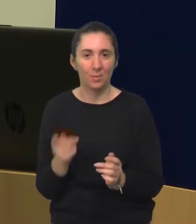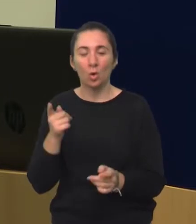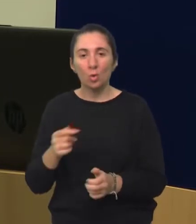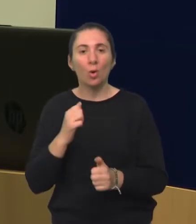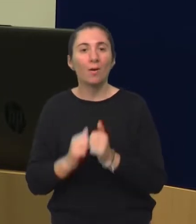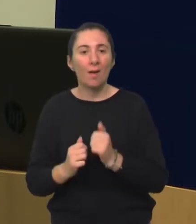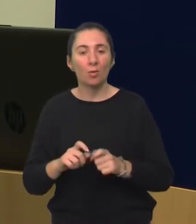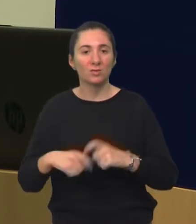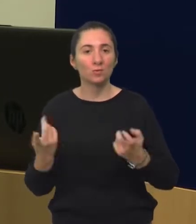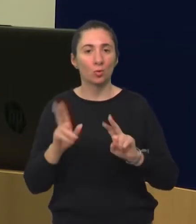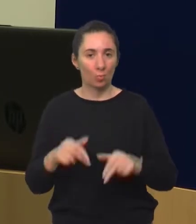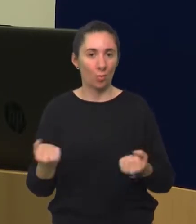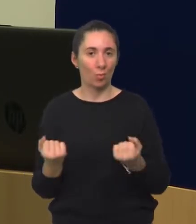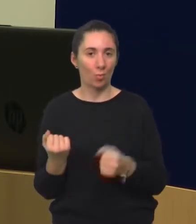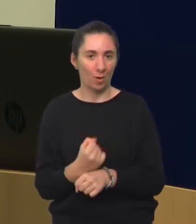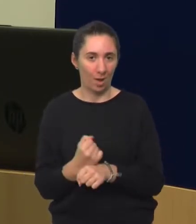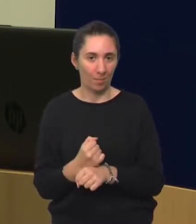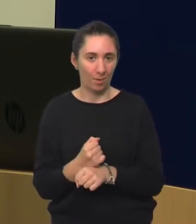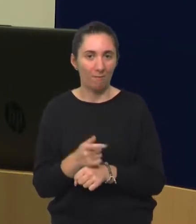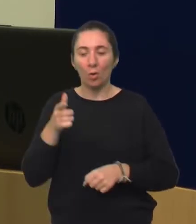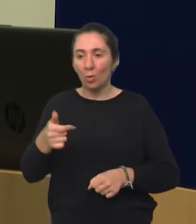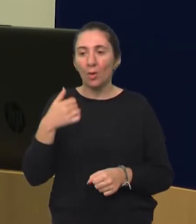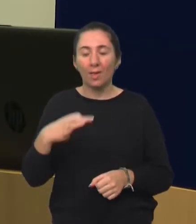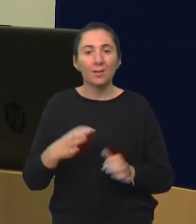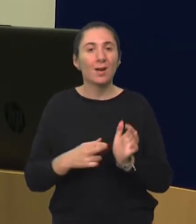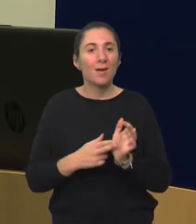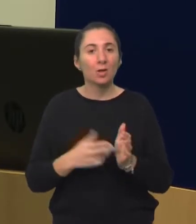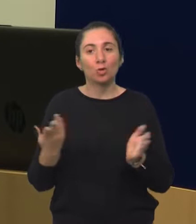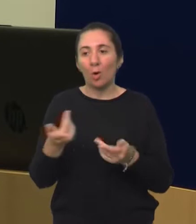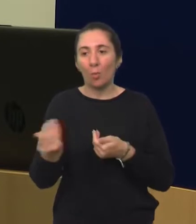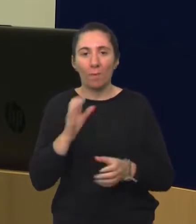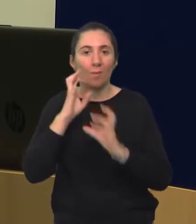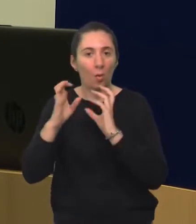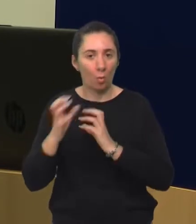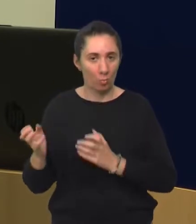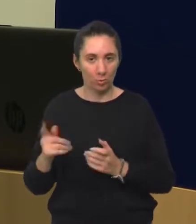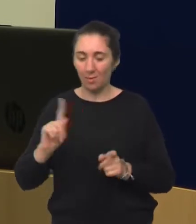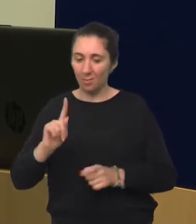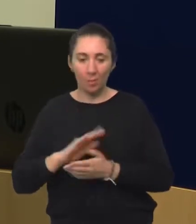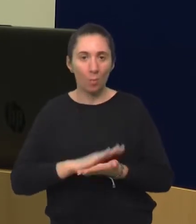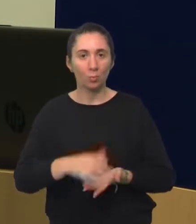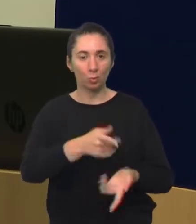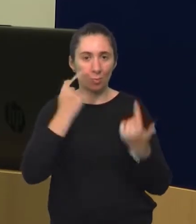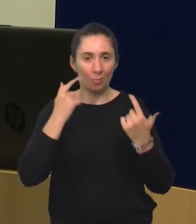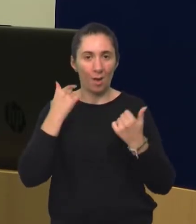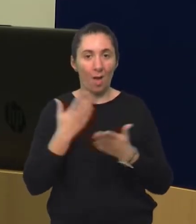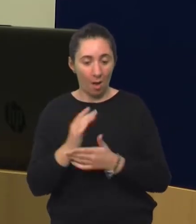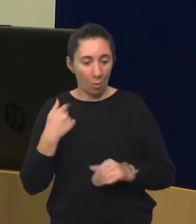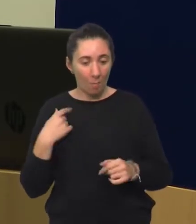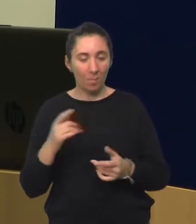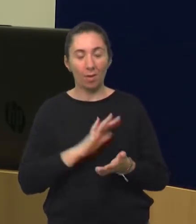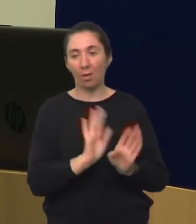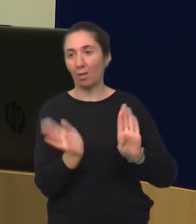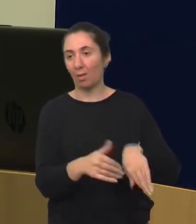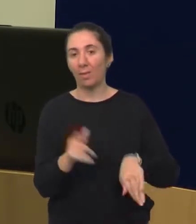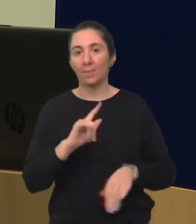stvar koja se može napraviti zato što je to jedini način kako oni komuniciraju u vremeskom periodu. A ako mi ne odgovorimo na njihove komunikacijske